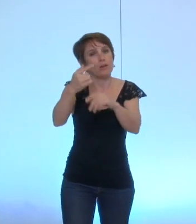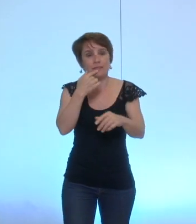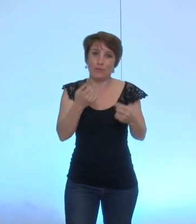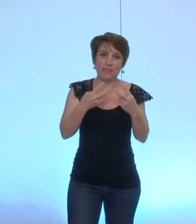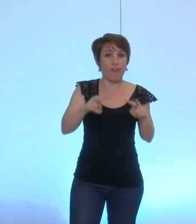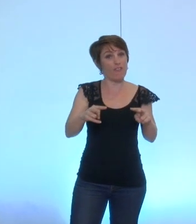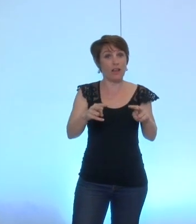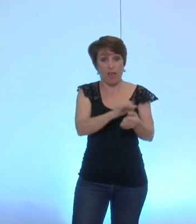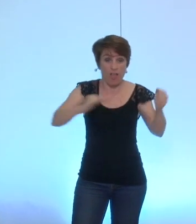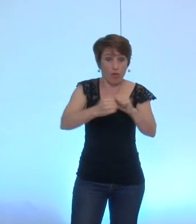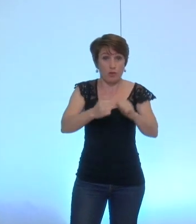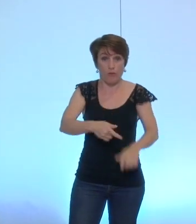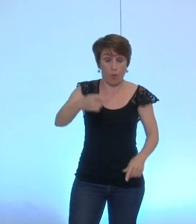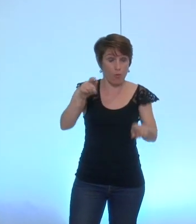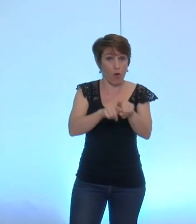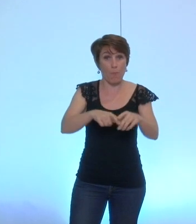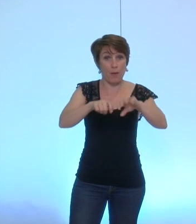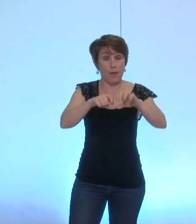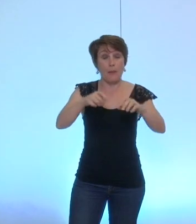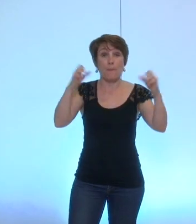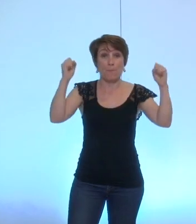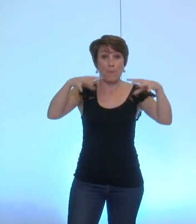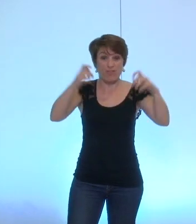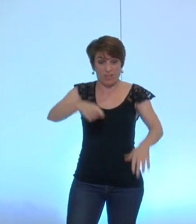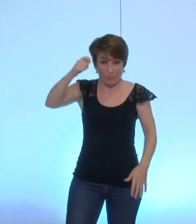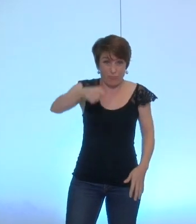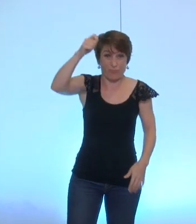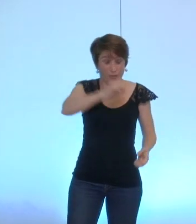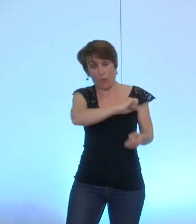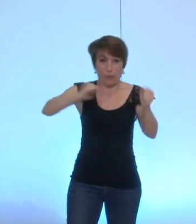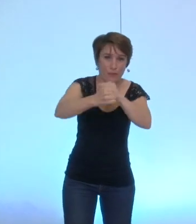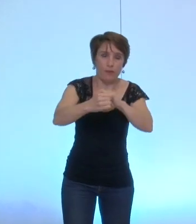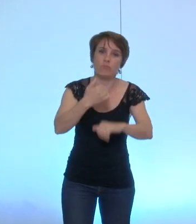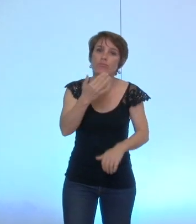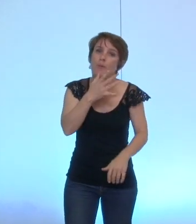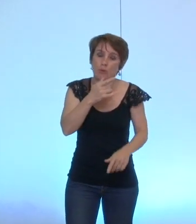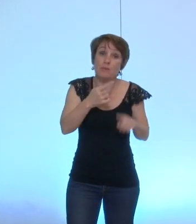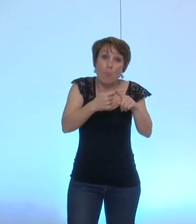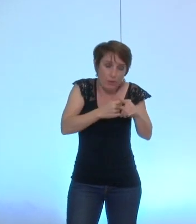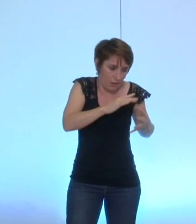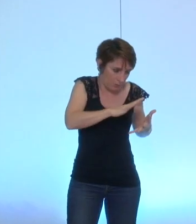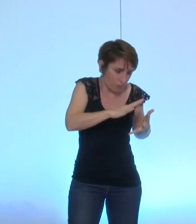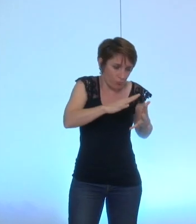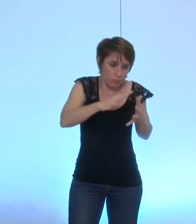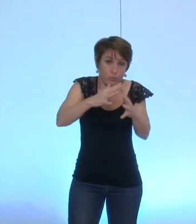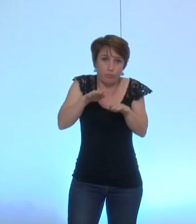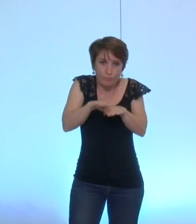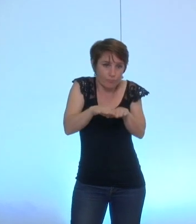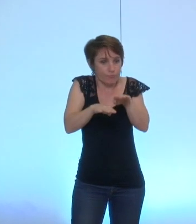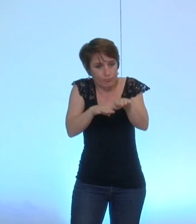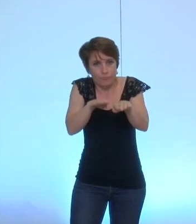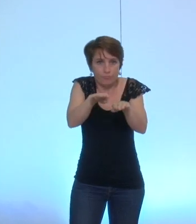d'un coup de baguette magique mais en prenant le temps d'avancer pas à pas c'est aussi cela même si je pense que chacun d'entre nous